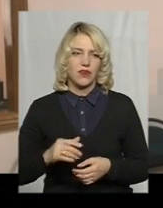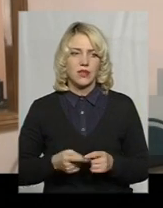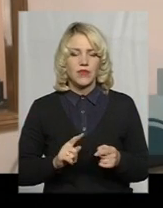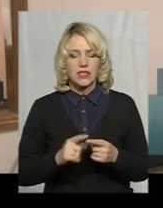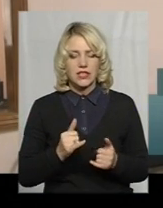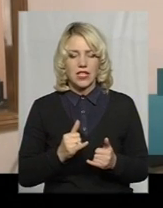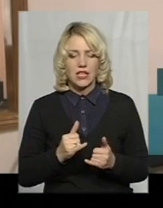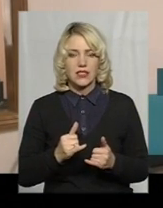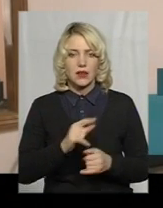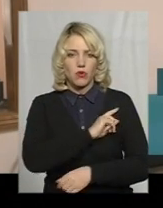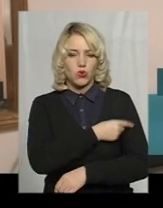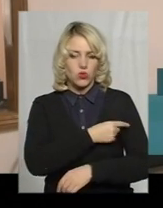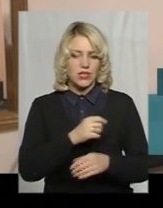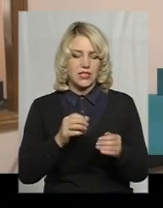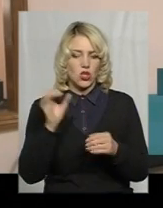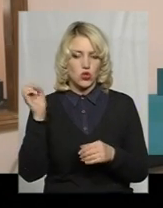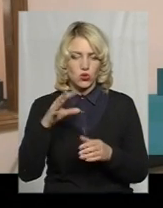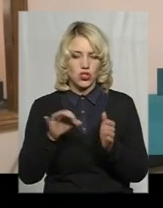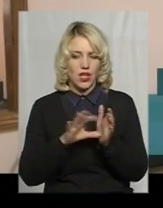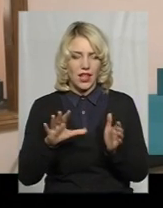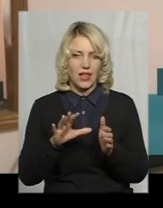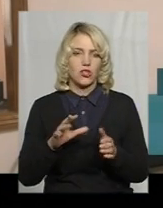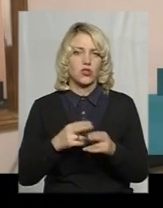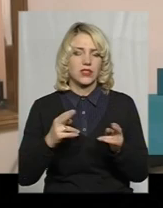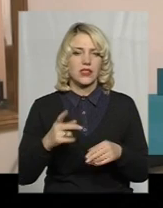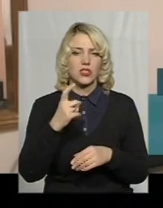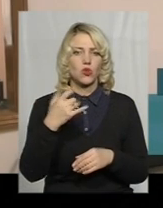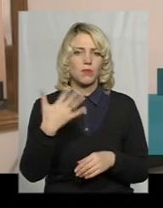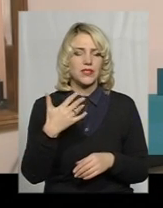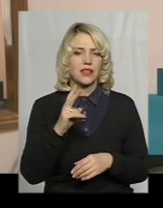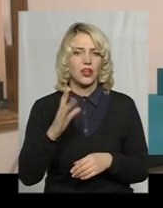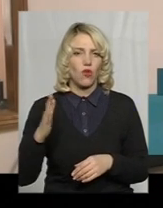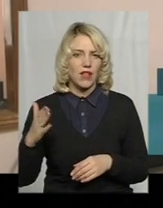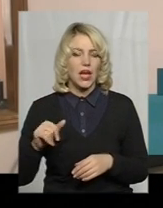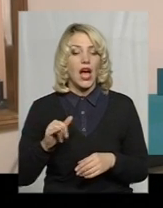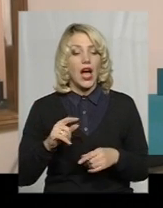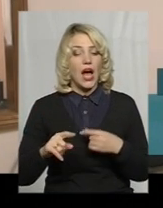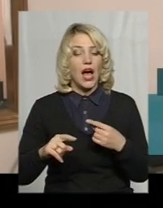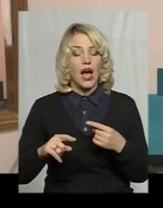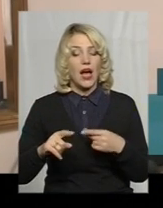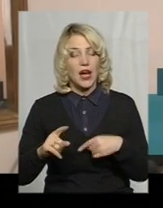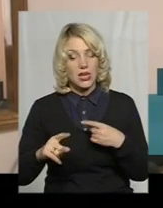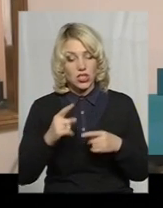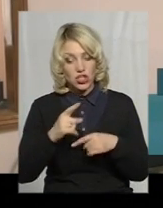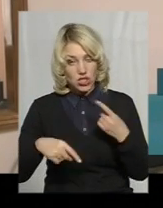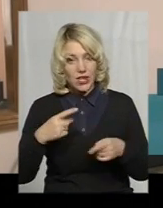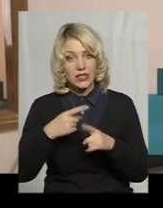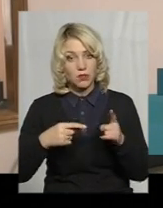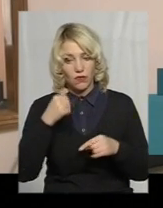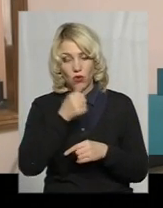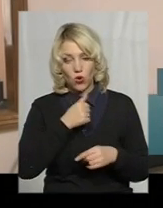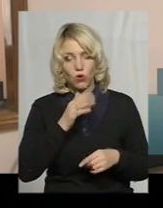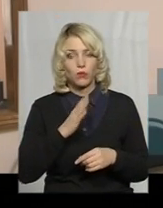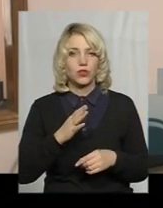електростанції складає від 150 кВт, але майбутнє має бути через півроку, має бути півмагават. Тоді наш університет був